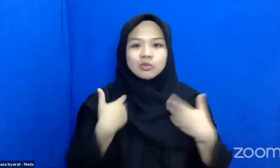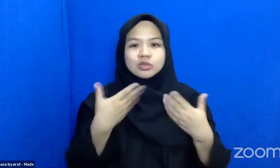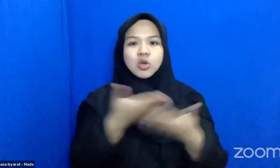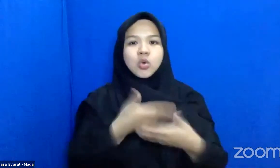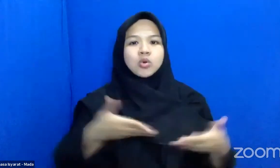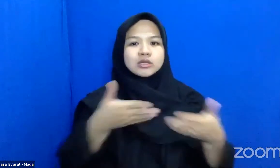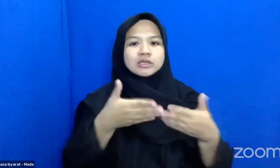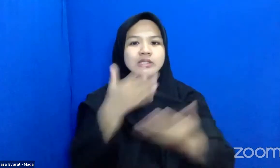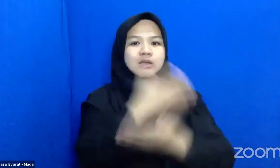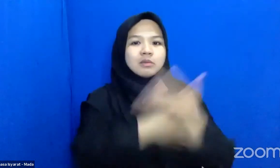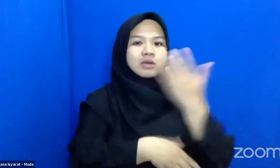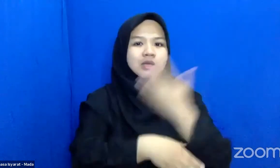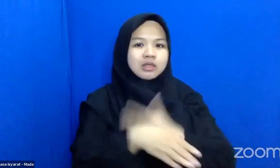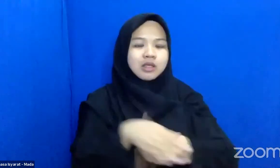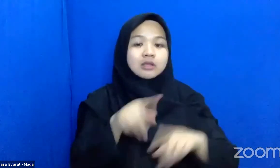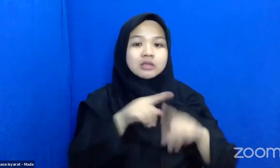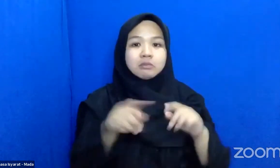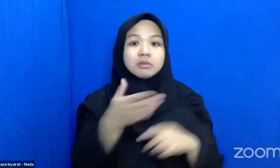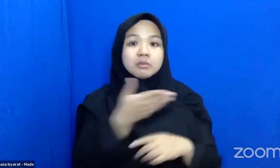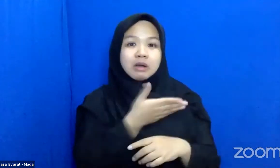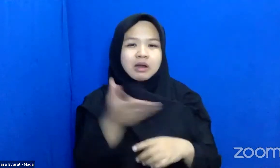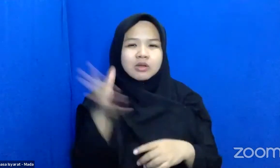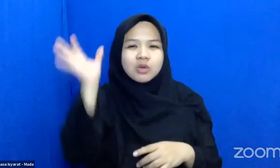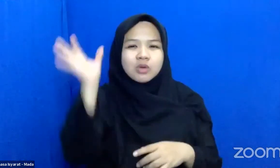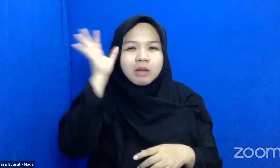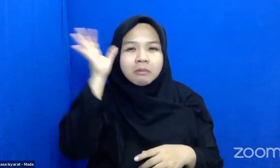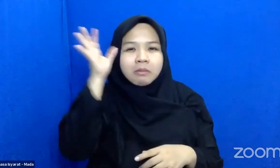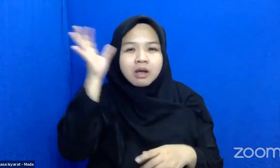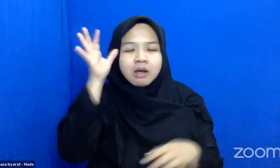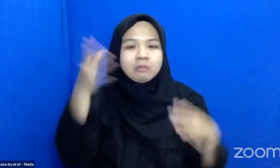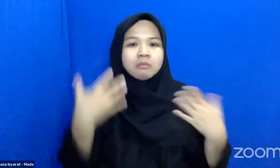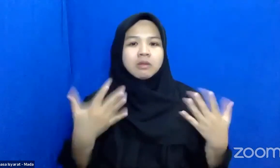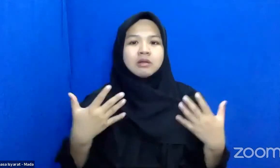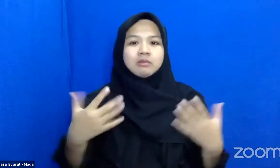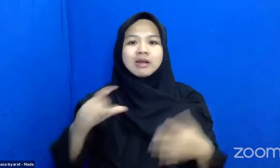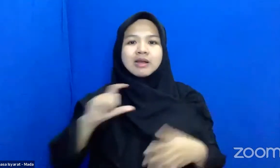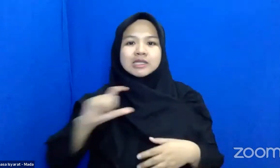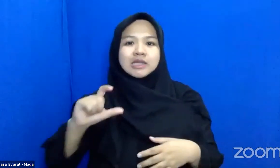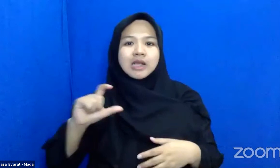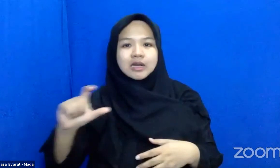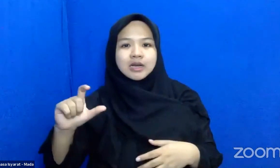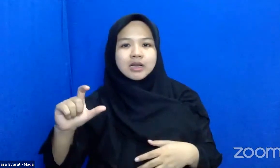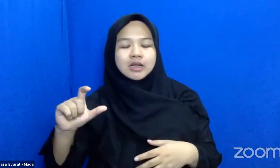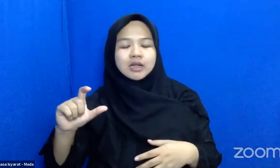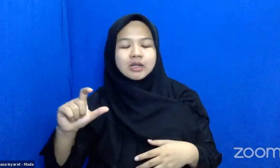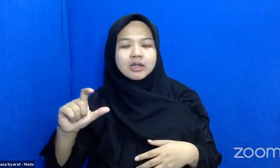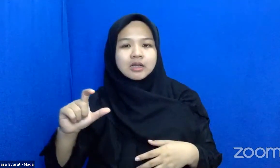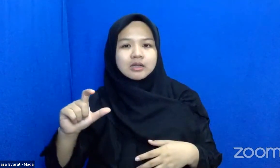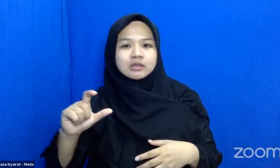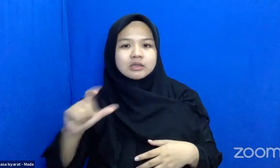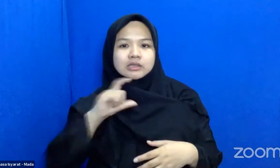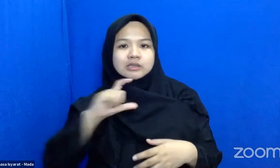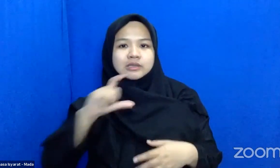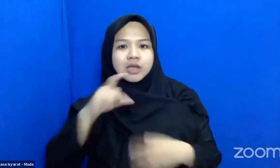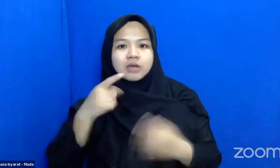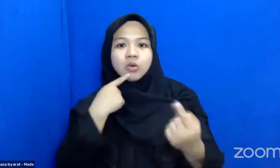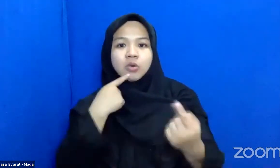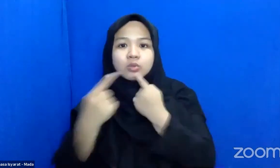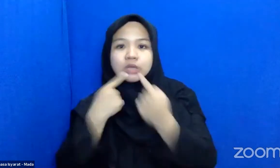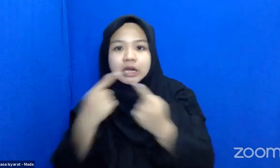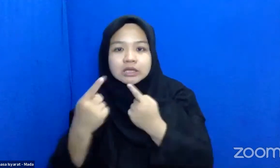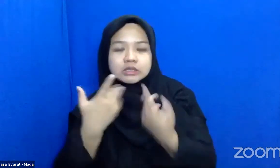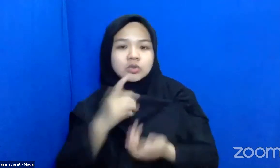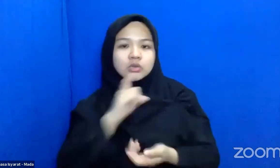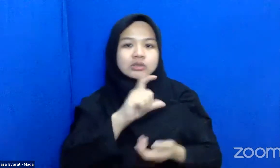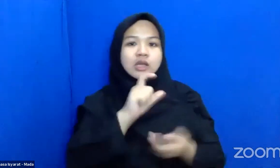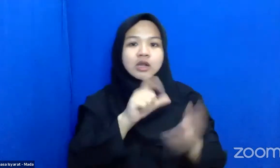Disabilitas Tetapi Mereka Juga Tidak Paham Bagaimana Cara Misalkan Cara Berkomunikasinya Atau Cara